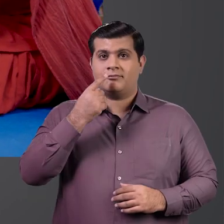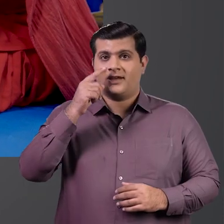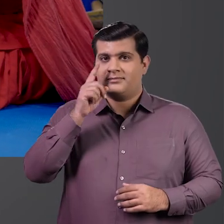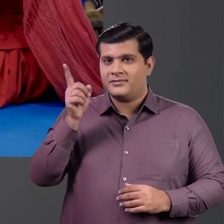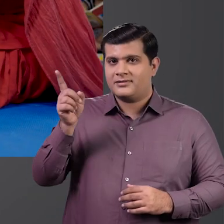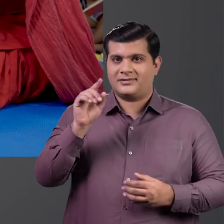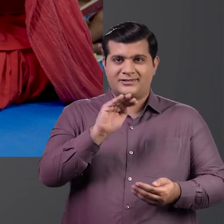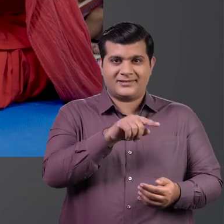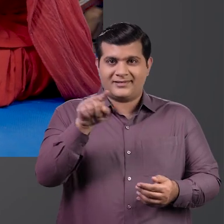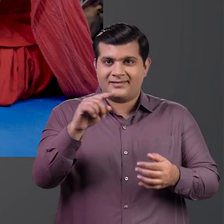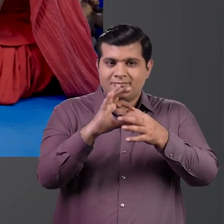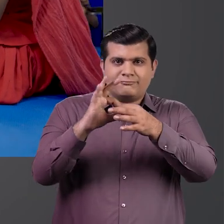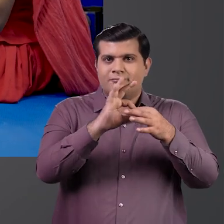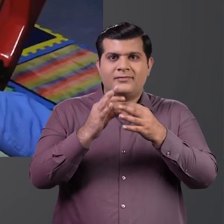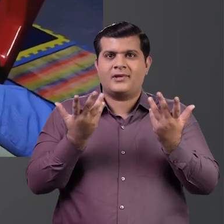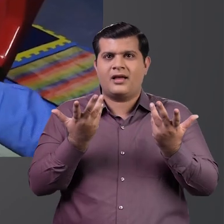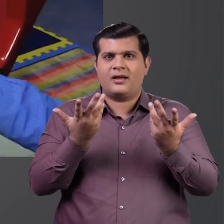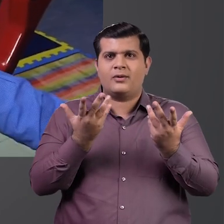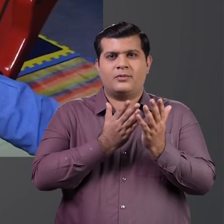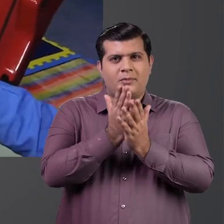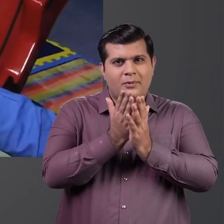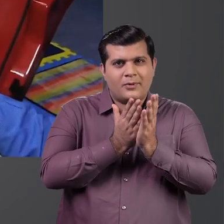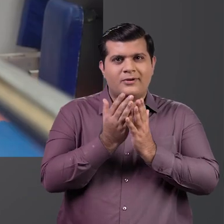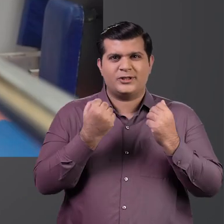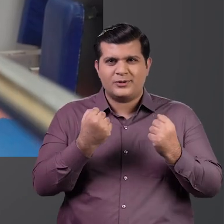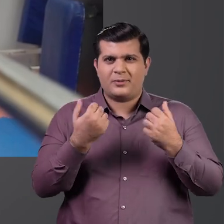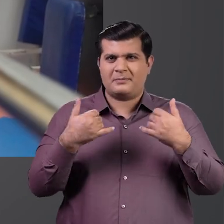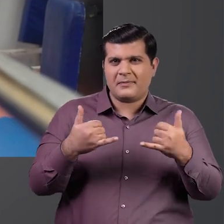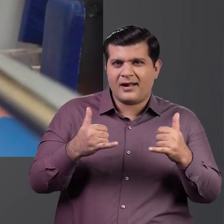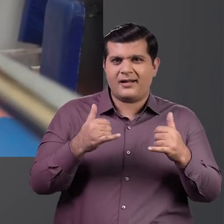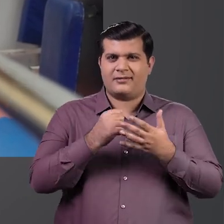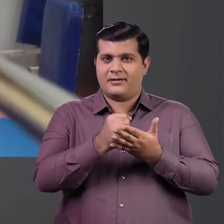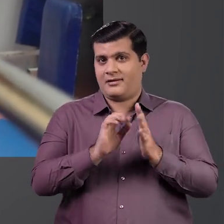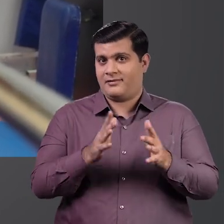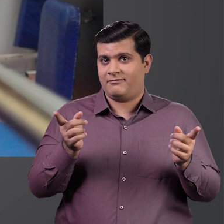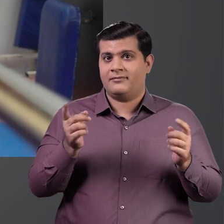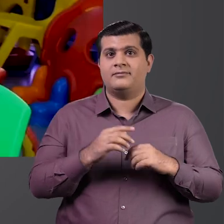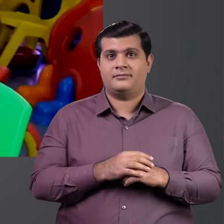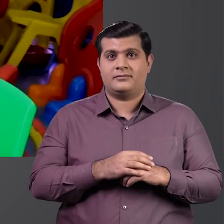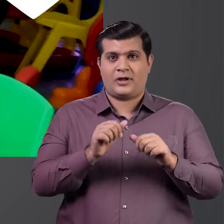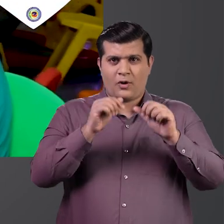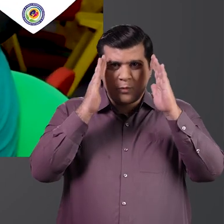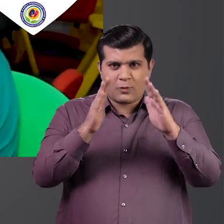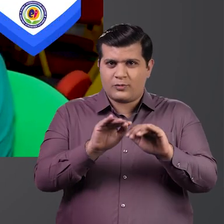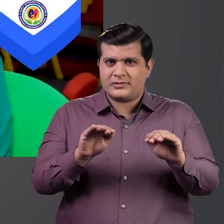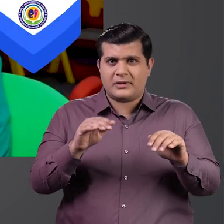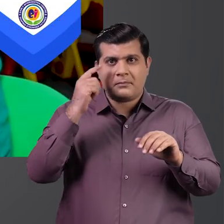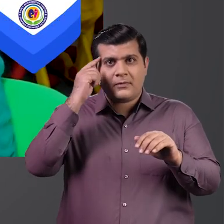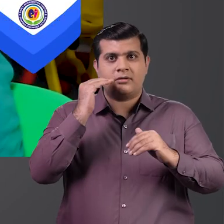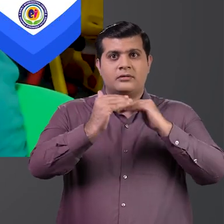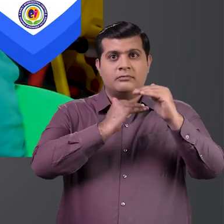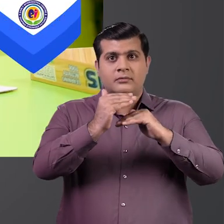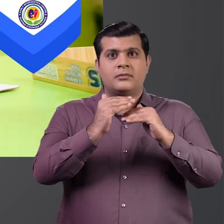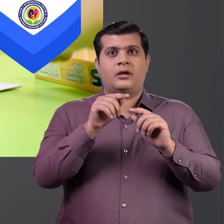माता-पिता और बच्चों की बांडिंग को मजबूत करने के लिए कई एक्टिविटीज कराई जाती है और आटिस्टिक बच्चों के